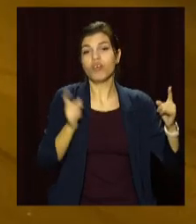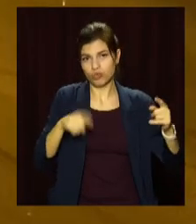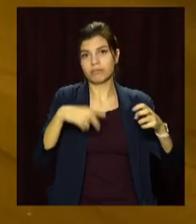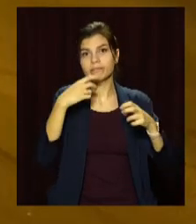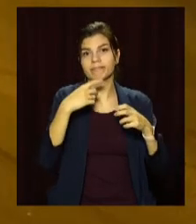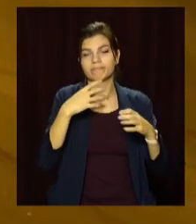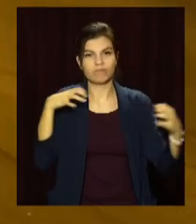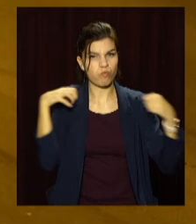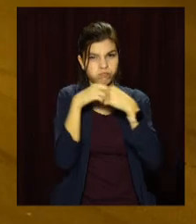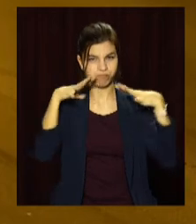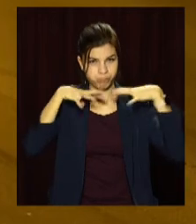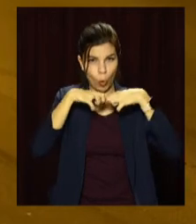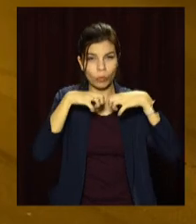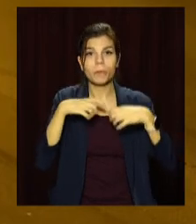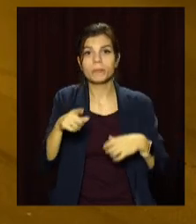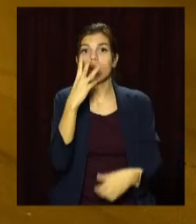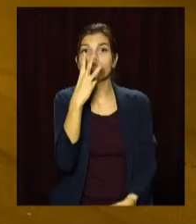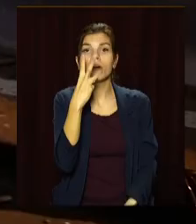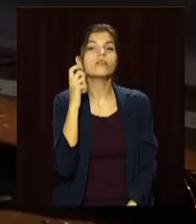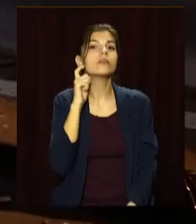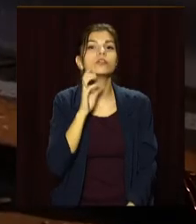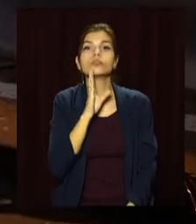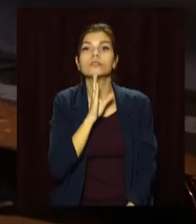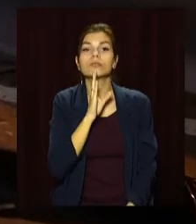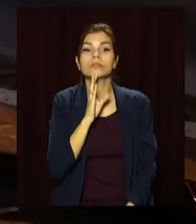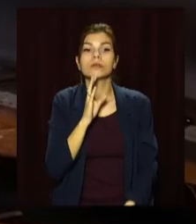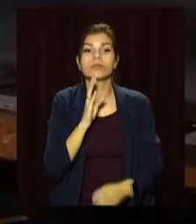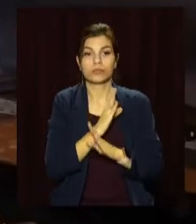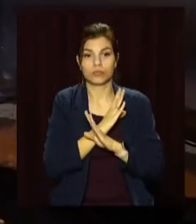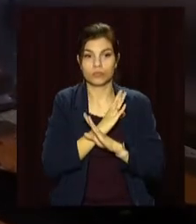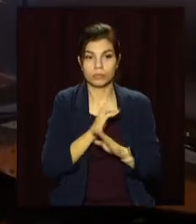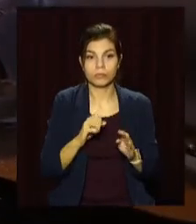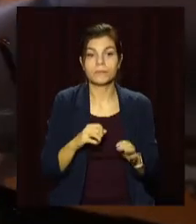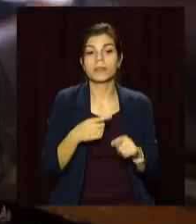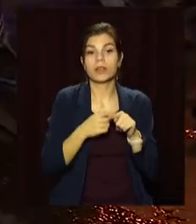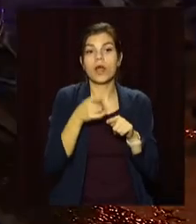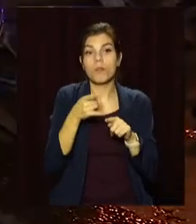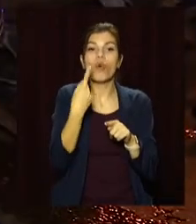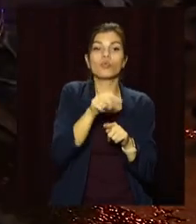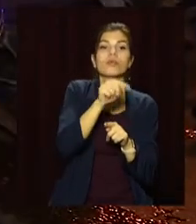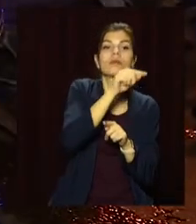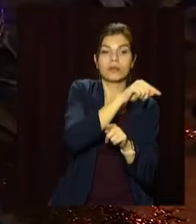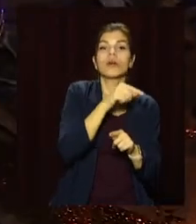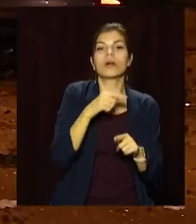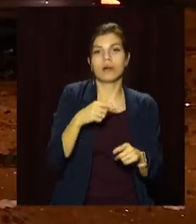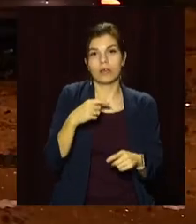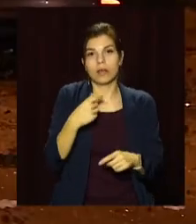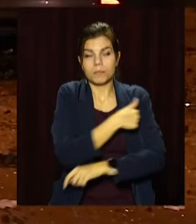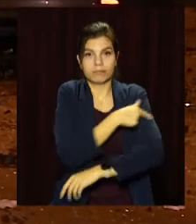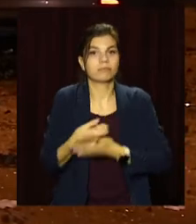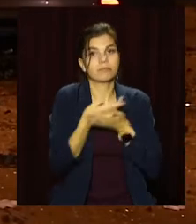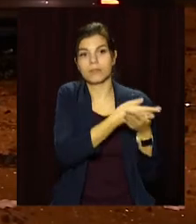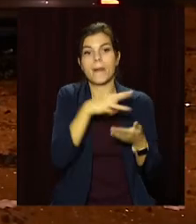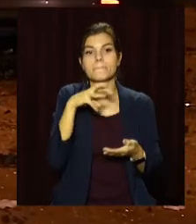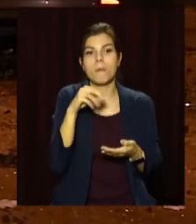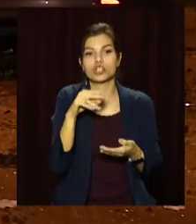зіткнення на місці загинула 32-річна пасажирка Хонди. Водій цієї ж машини в тяжкому стані в лікарні імені Мечникова. Разом з